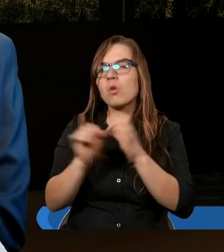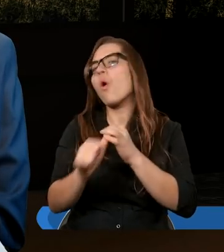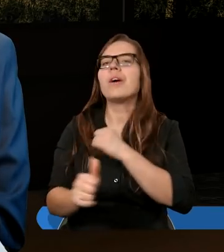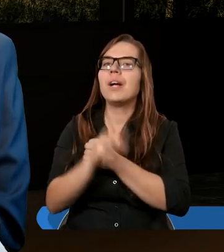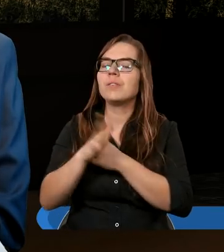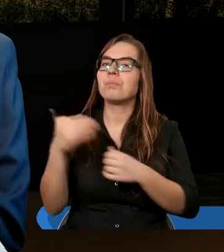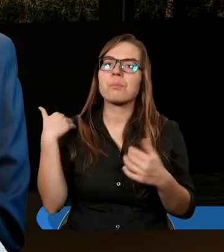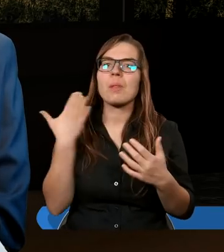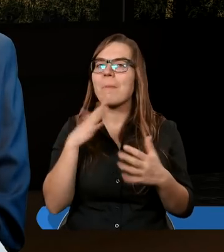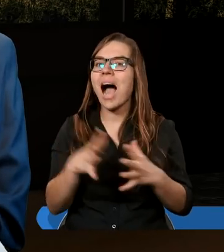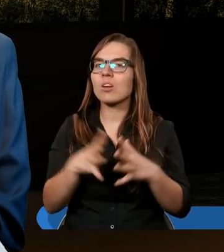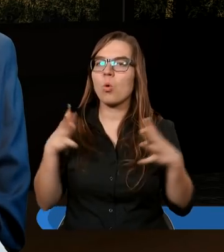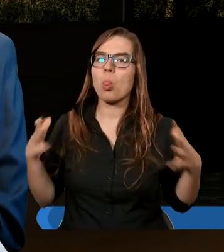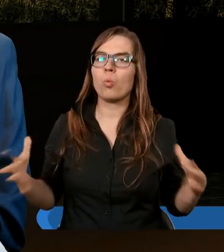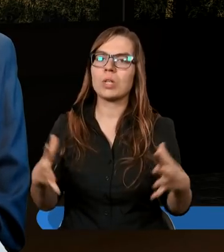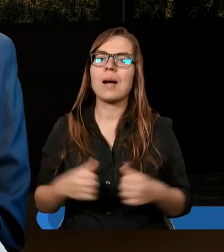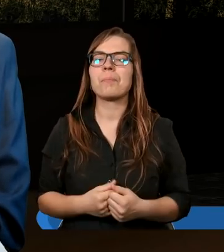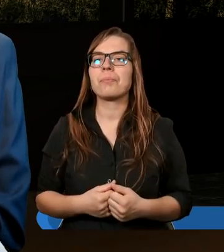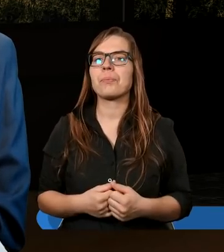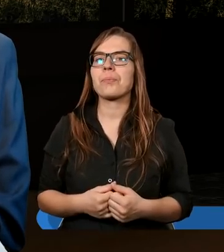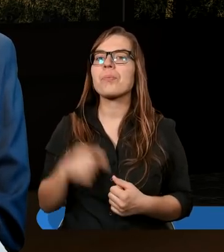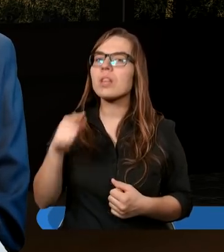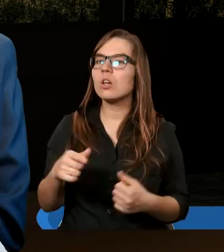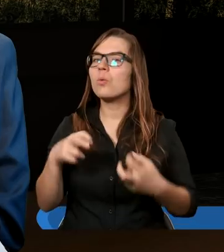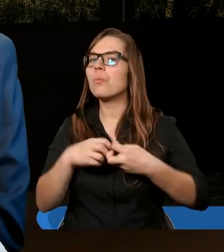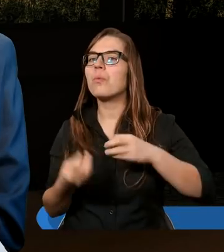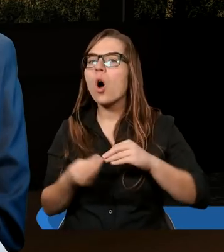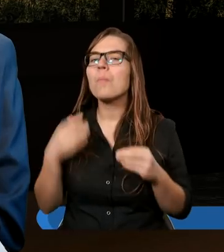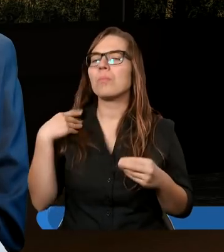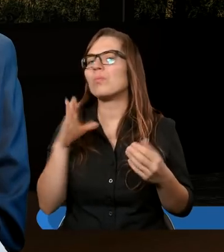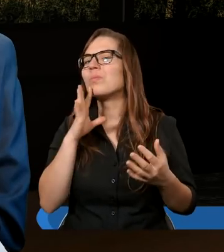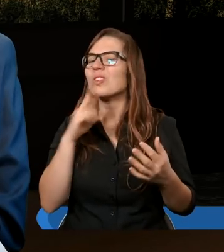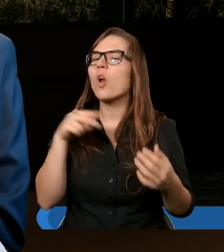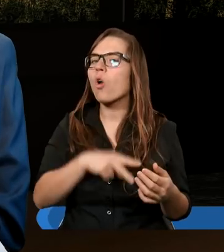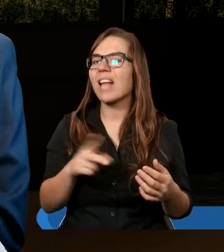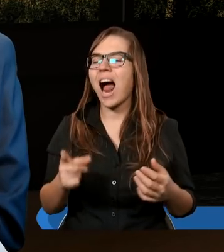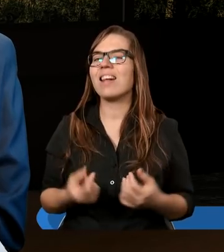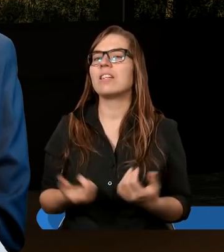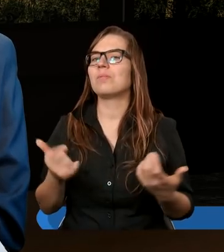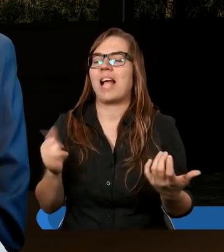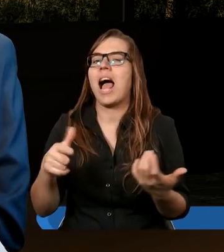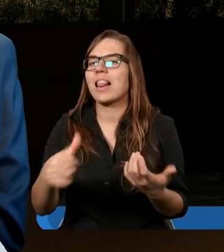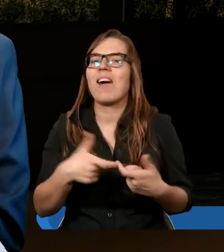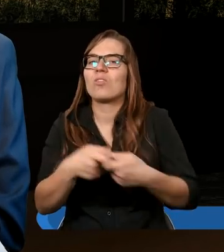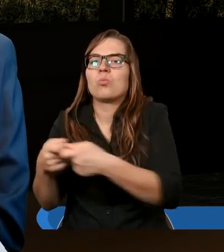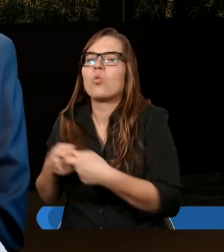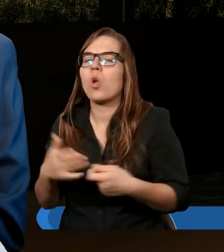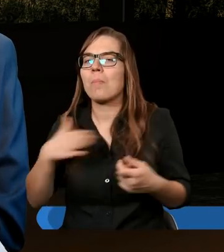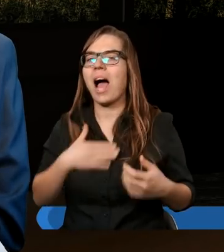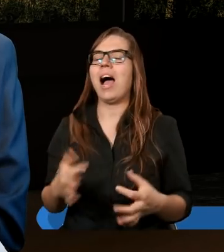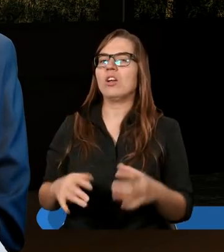to była bardzo duża i powstawał problem socjalny. Jak ta wspólnota ma